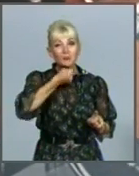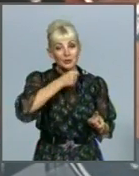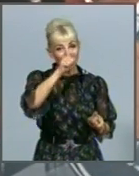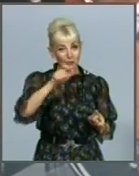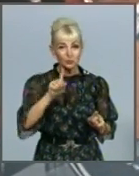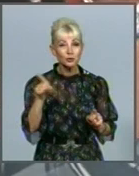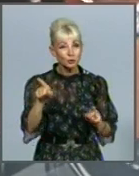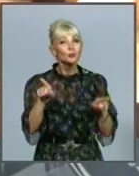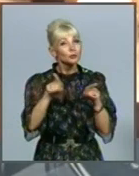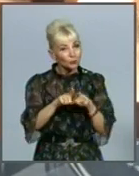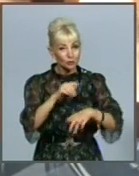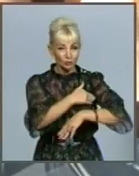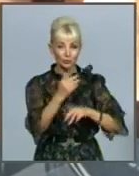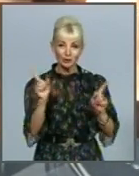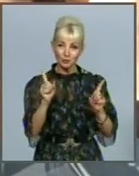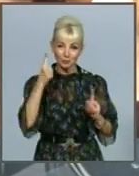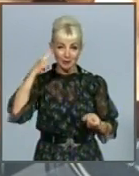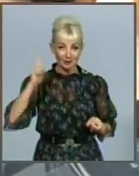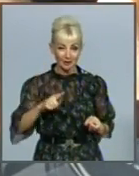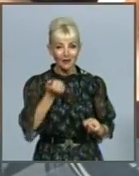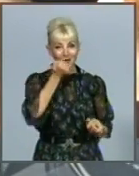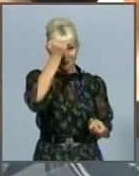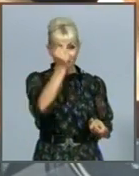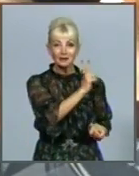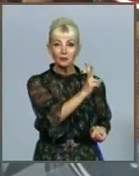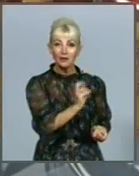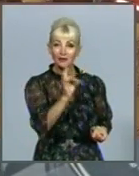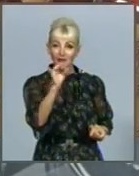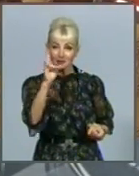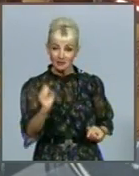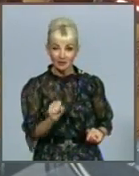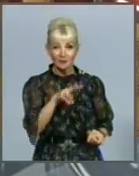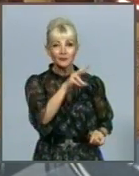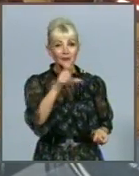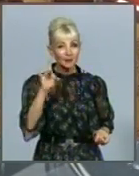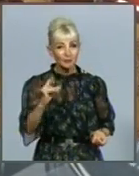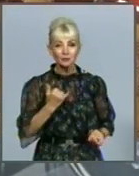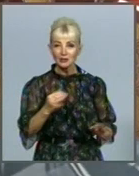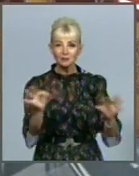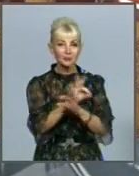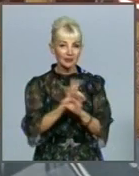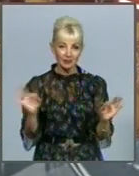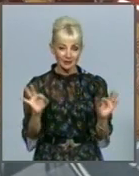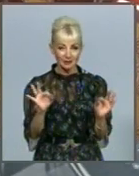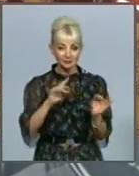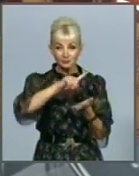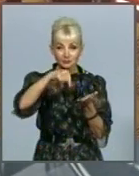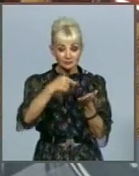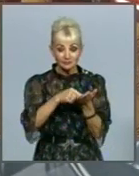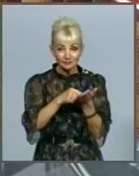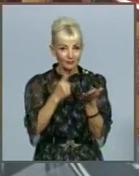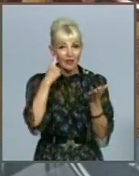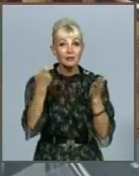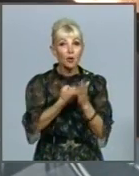-что хочеться знати. Так що благодарю Кернесу. Мір у нас прекрасний. Город неузнаваємий. У мене